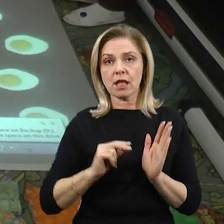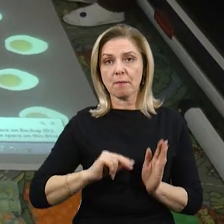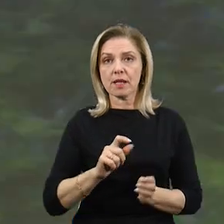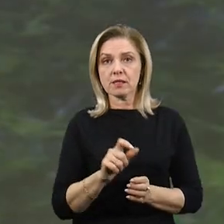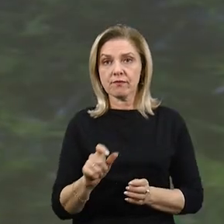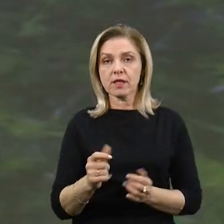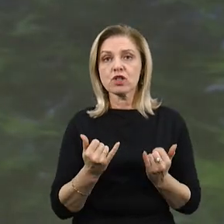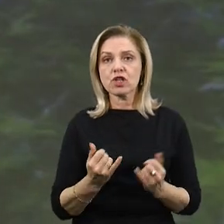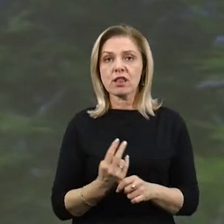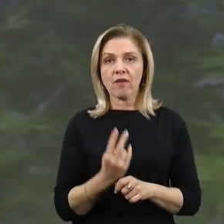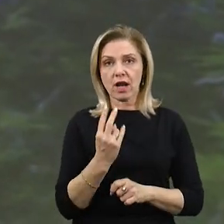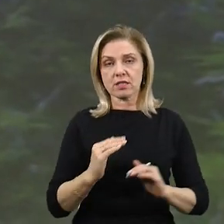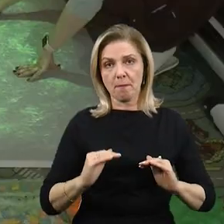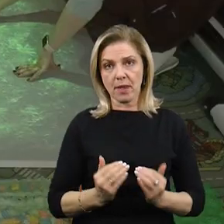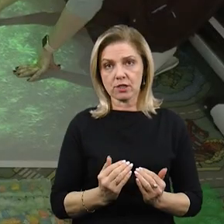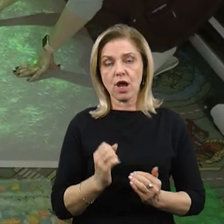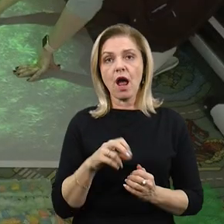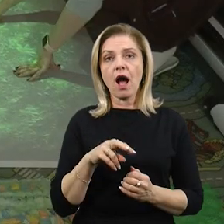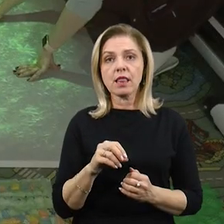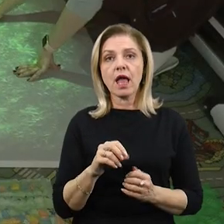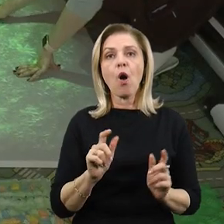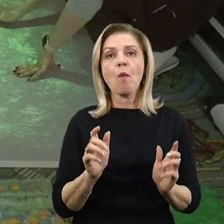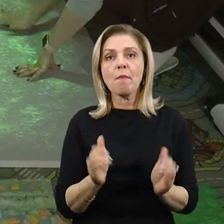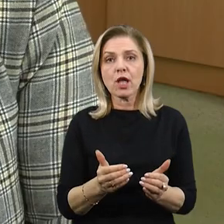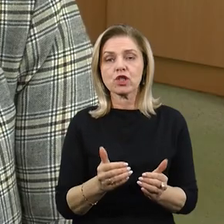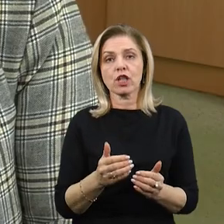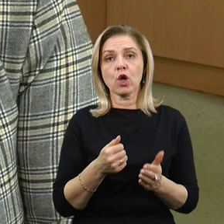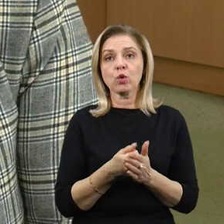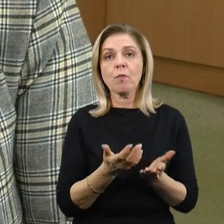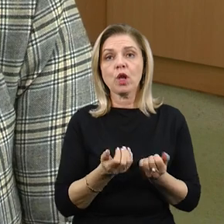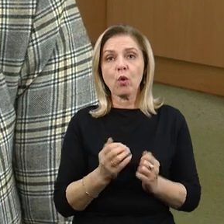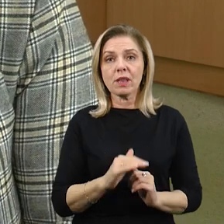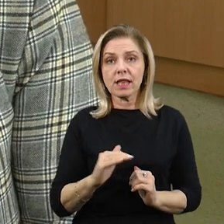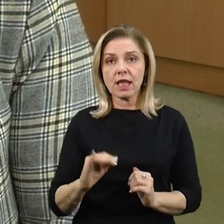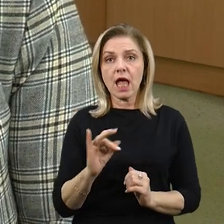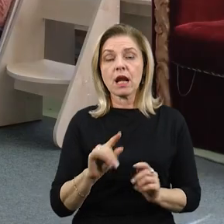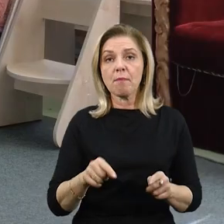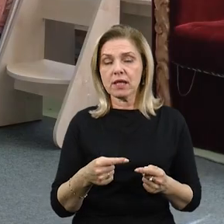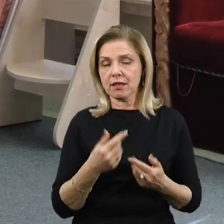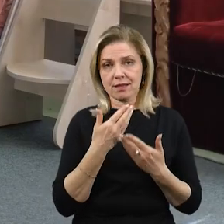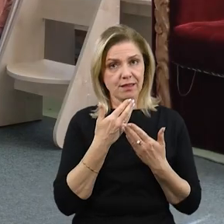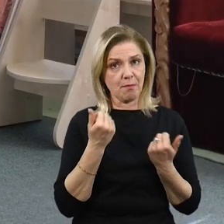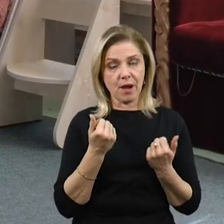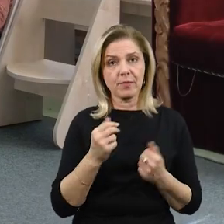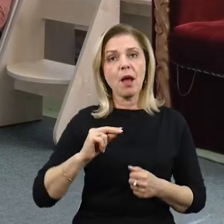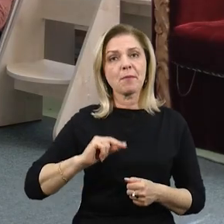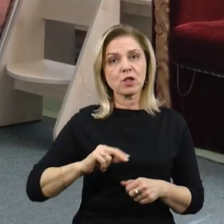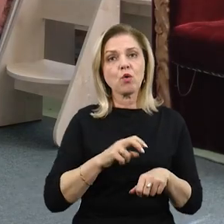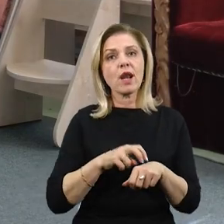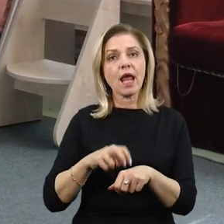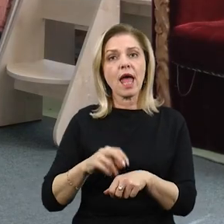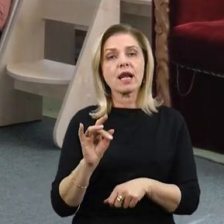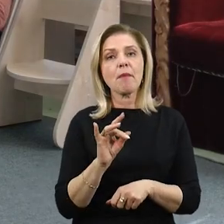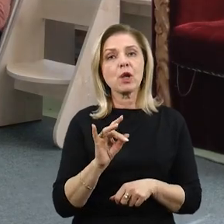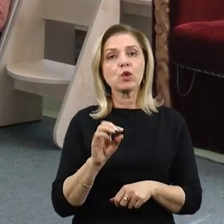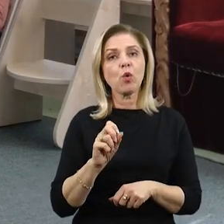їх вдвічі менше. Але обмежень щодо прийому дітей на реабілітацію немає, говорить Оксана Рибінчук. Працюють лікарі, реабілітологи,